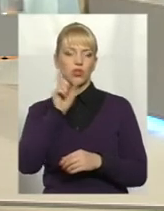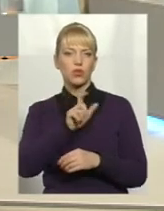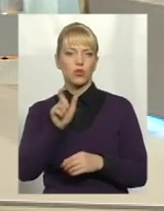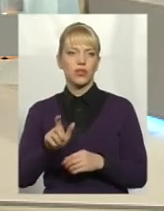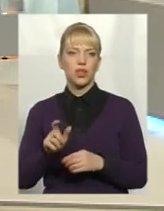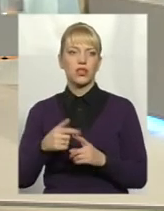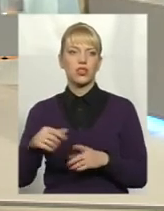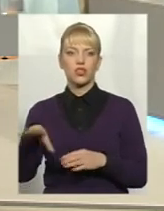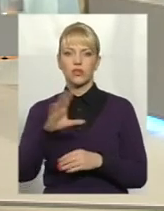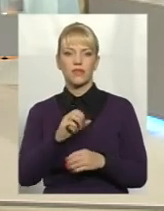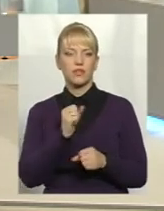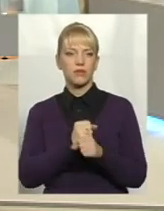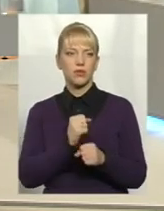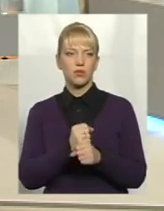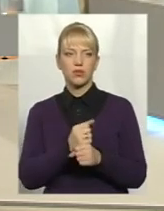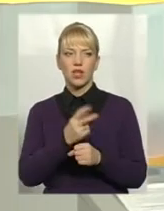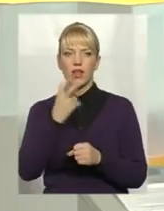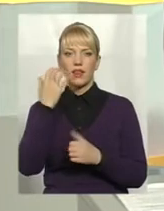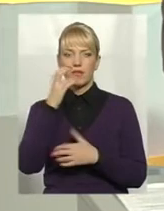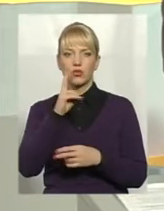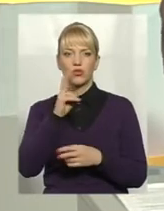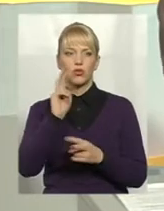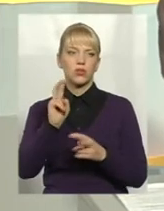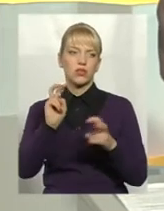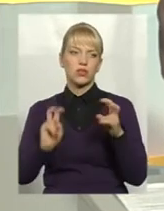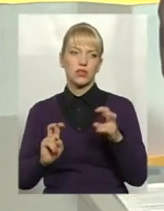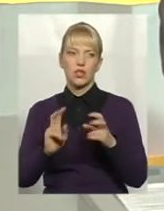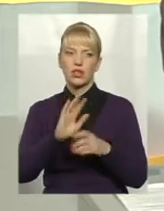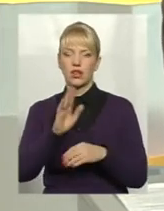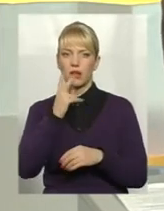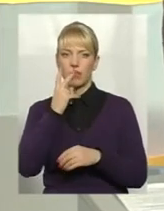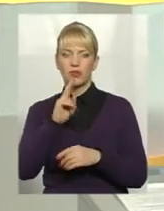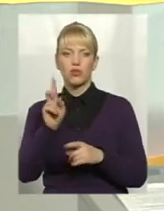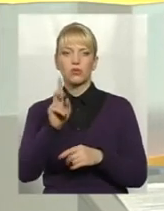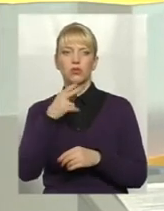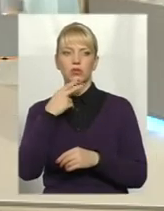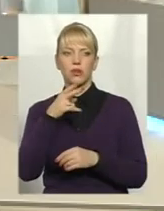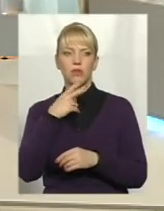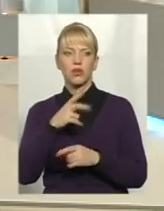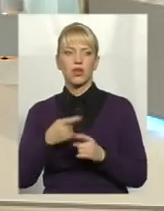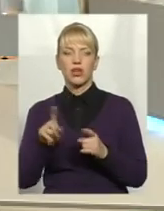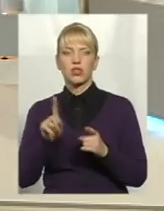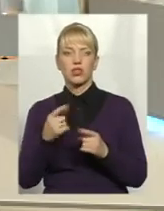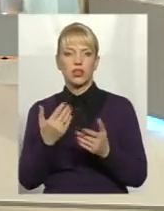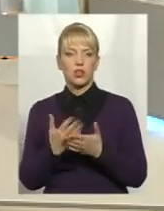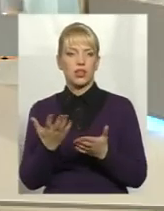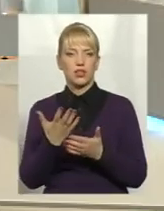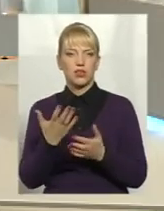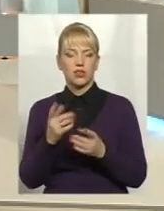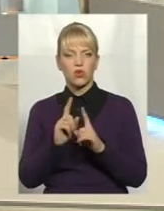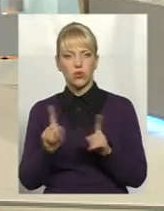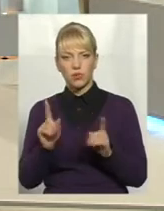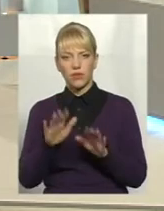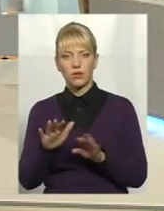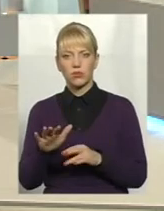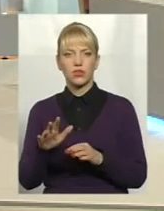постійно в роботі, не бачили, щоб десь хтось сидів, і жодного разу не бачили, що хтось десь на перекурі. Чи там якесь особливе місце є, чи у вас так